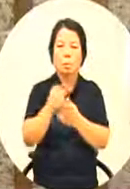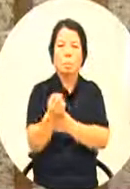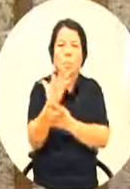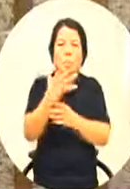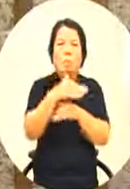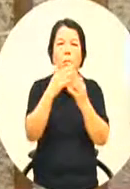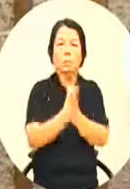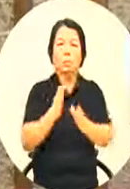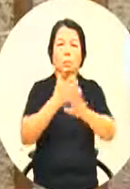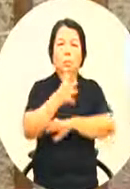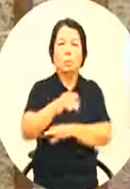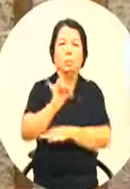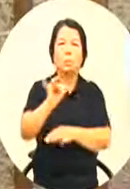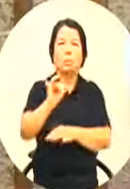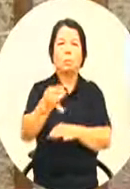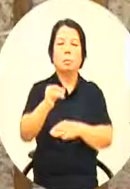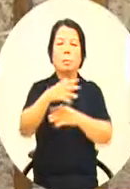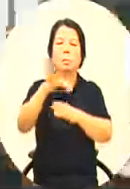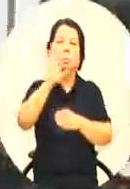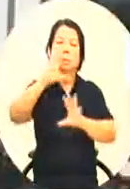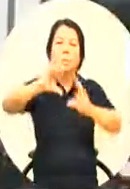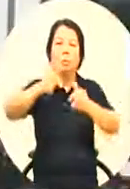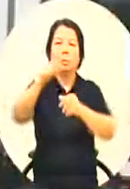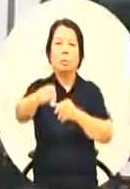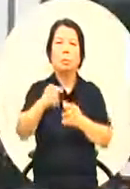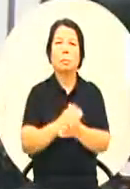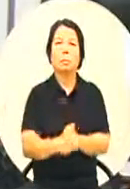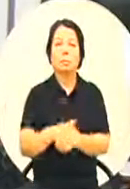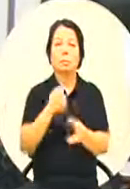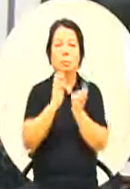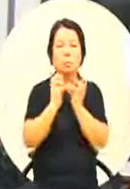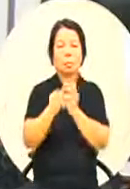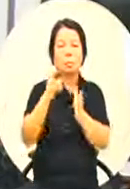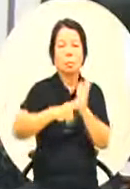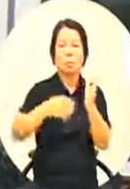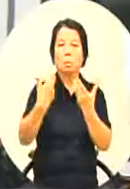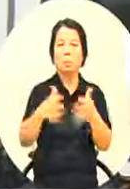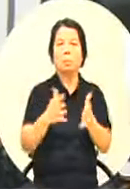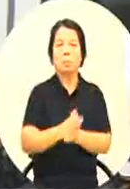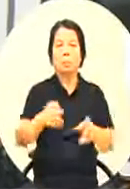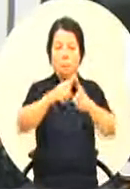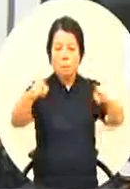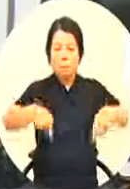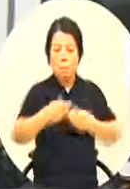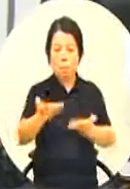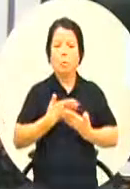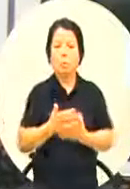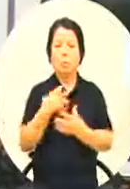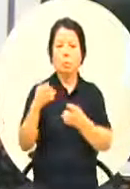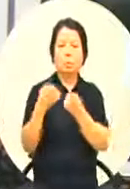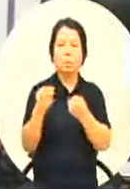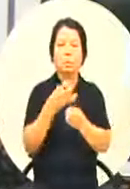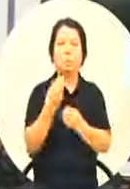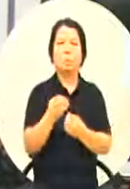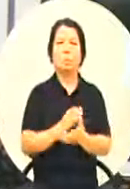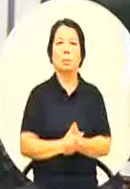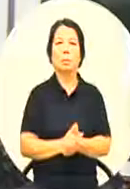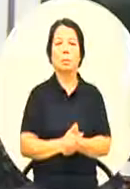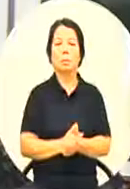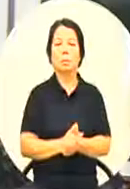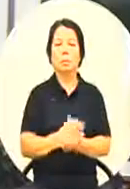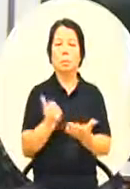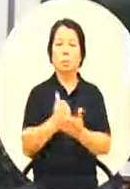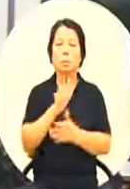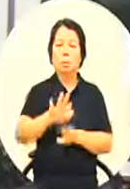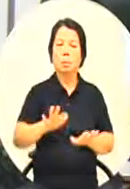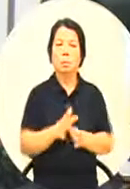有超过100万次是在泰国好局长我想你不要细节说明因为我没有看到资料我现在没有办法跟你讨论那我现在想跟大家